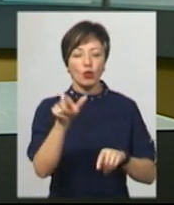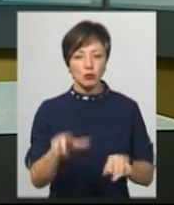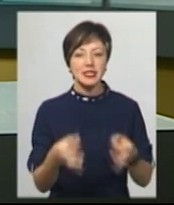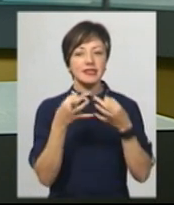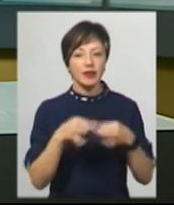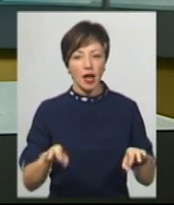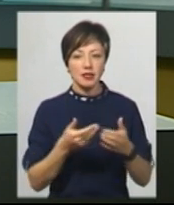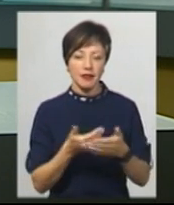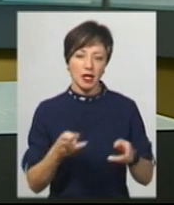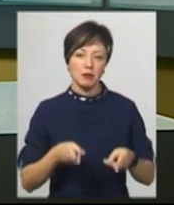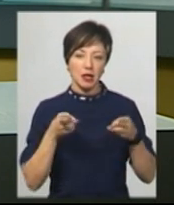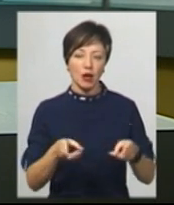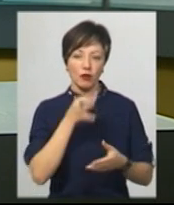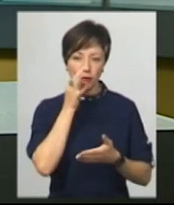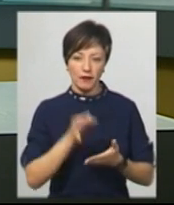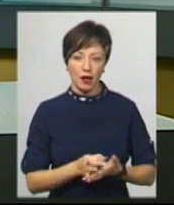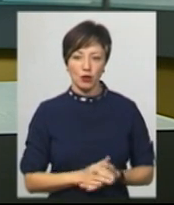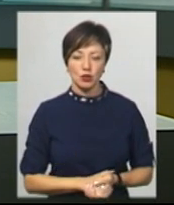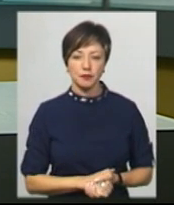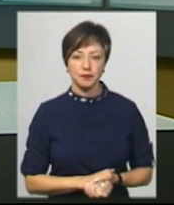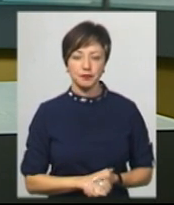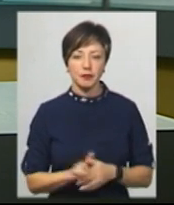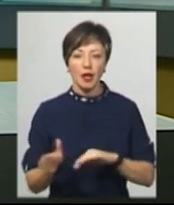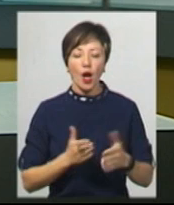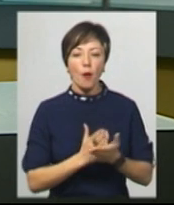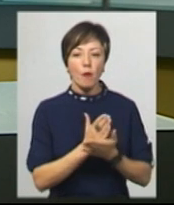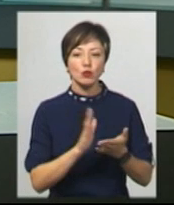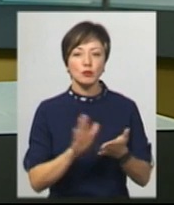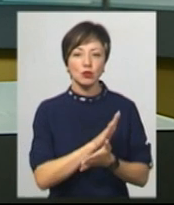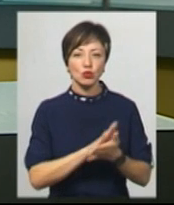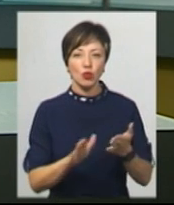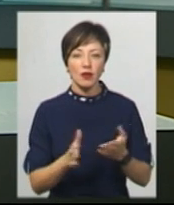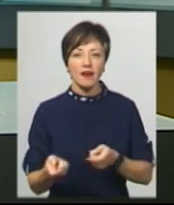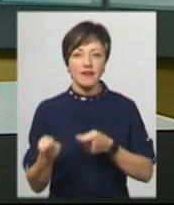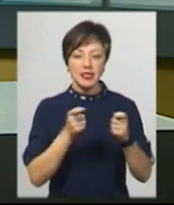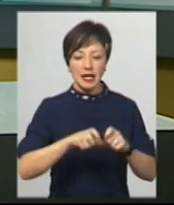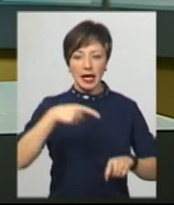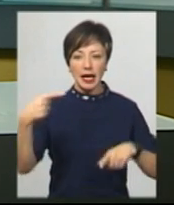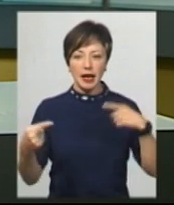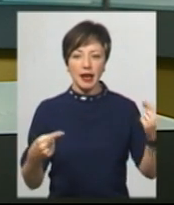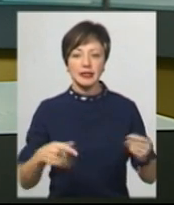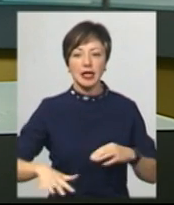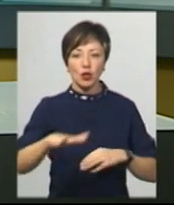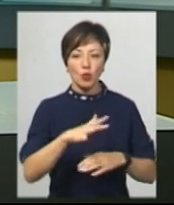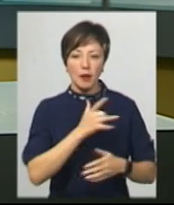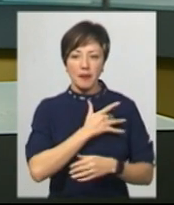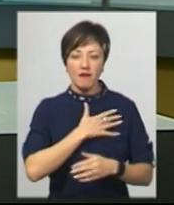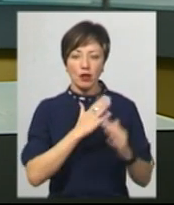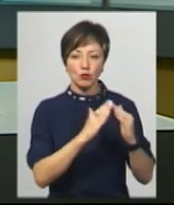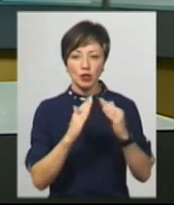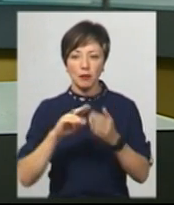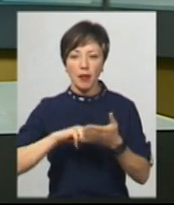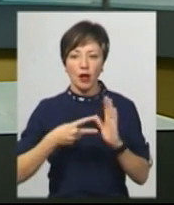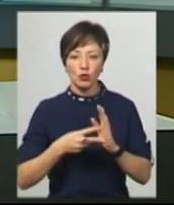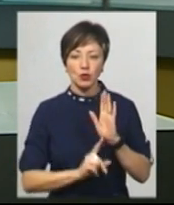звільняється від кримінальної відповідальності. Послугу з безкоштовного вивозу гілля з території приватних будинків обласного центру